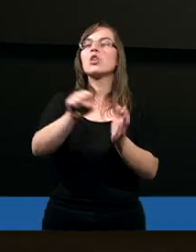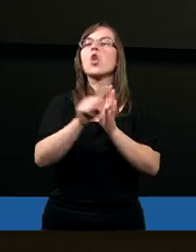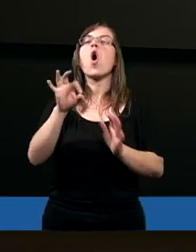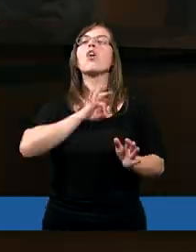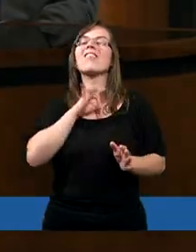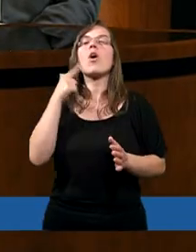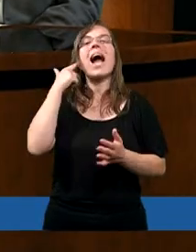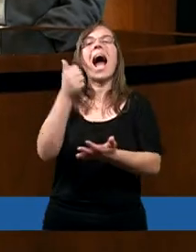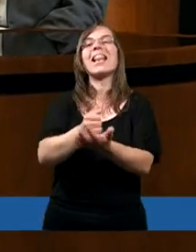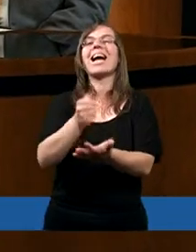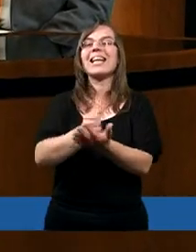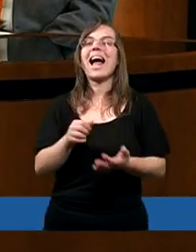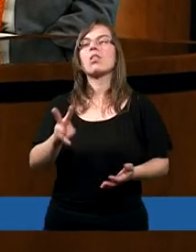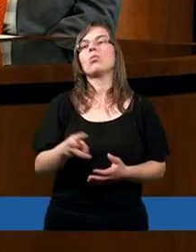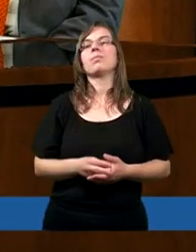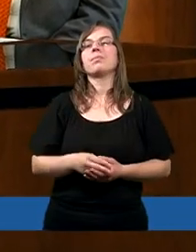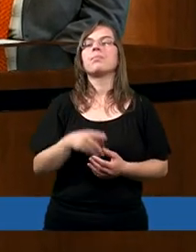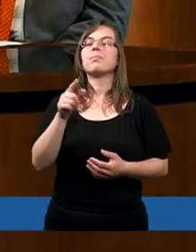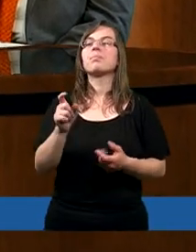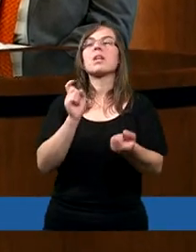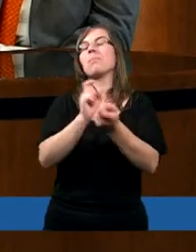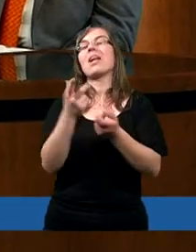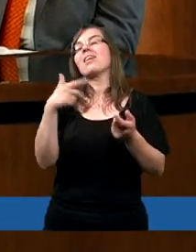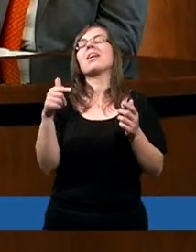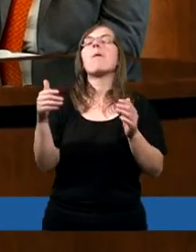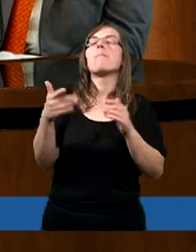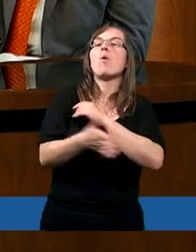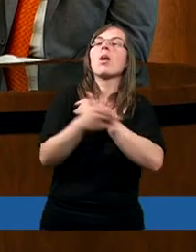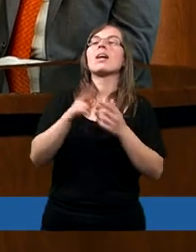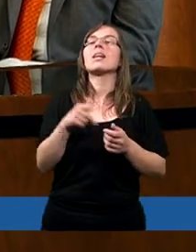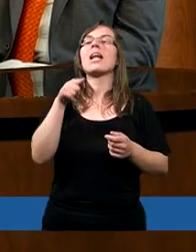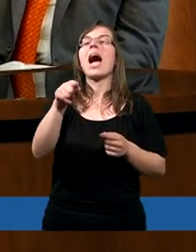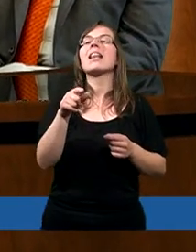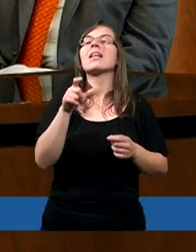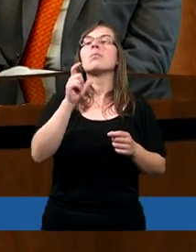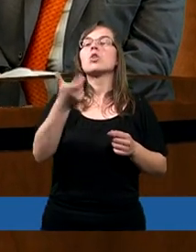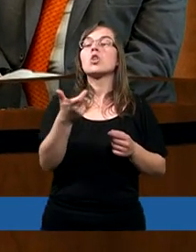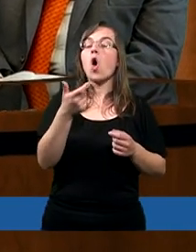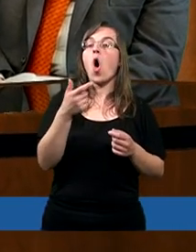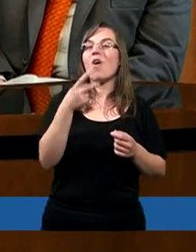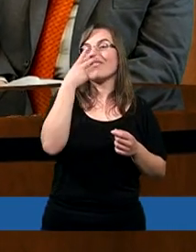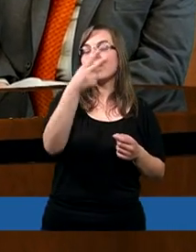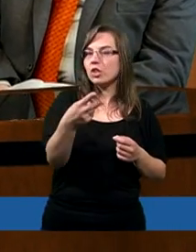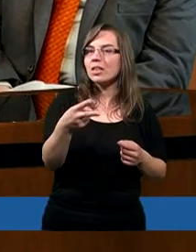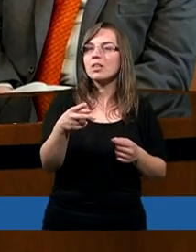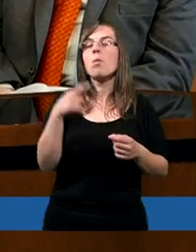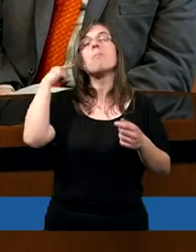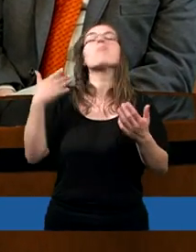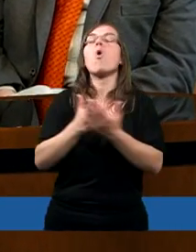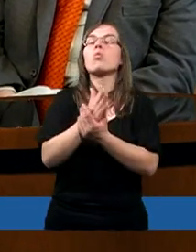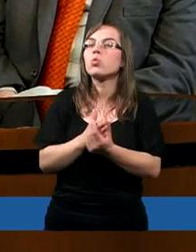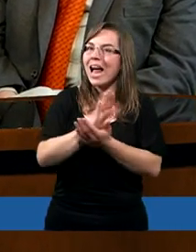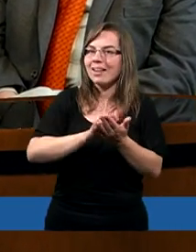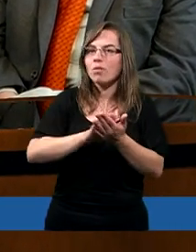adresatów? Że chrześcijaństwo nie polega na baśniach, tylko na tym, co widzimy, co